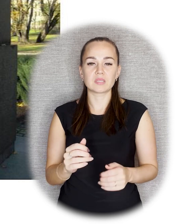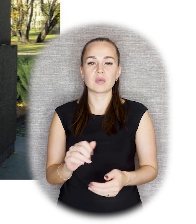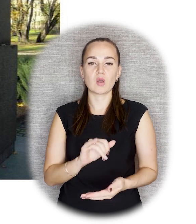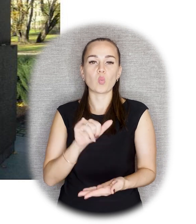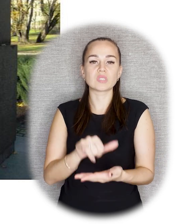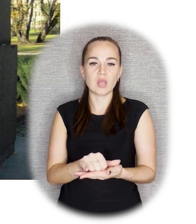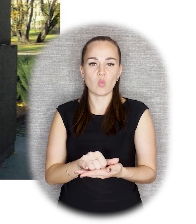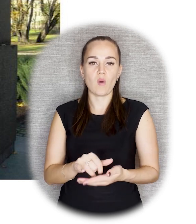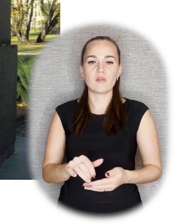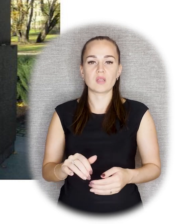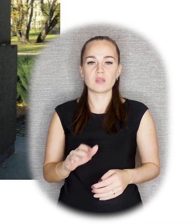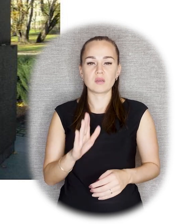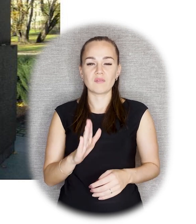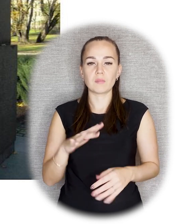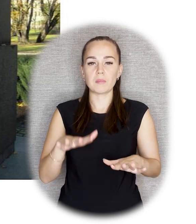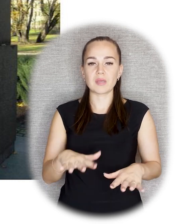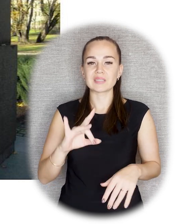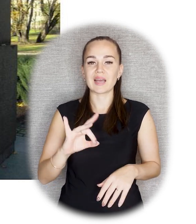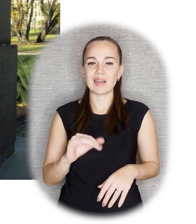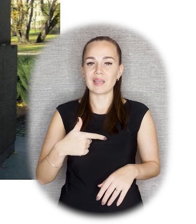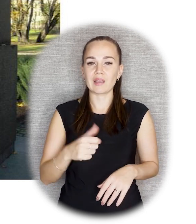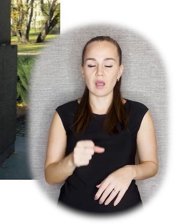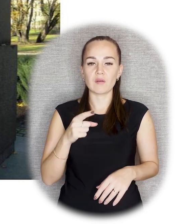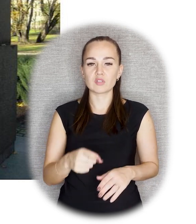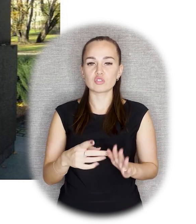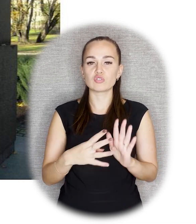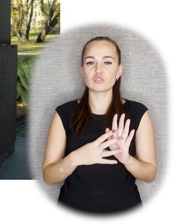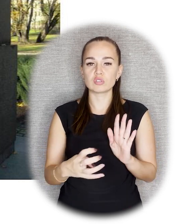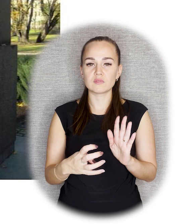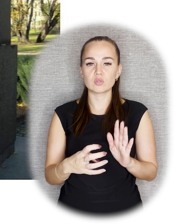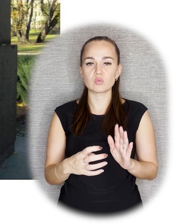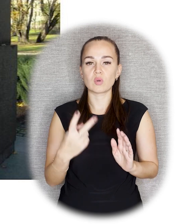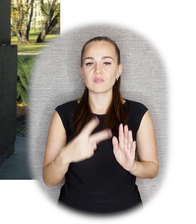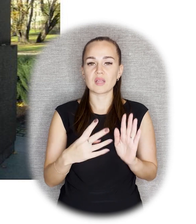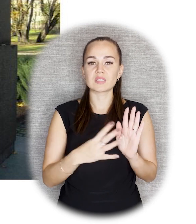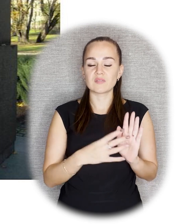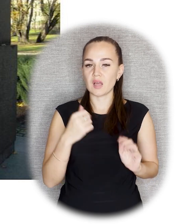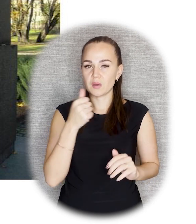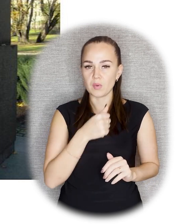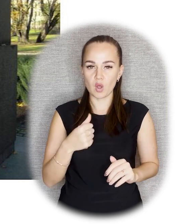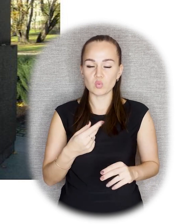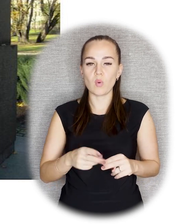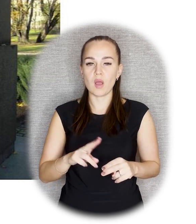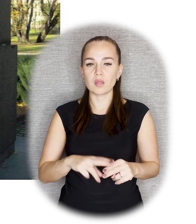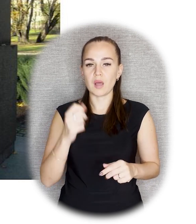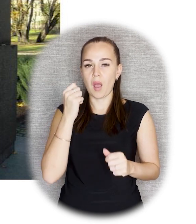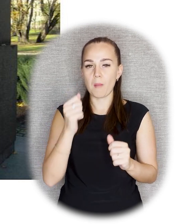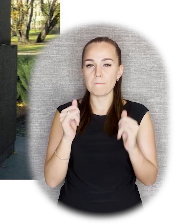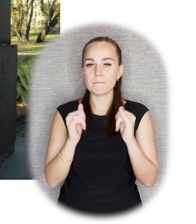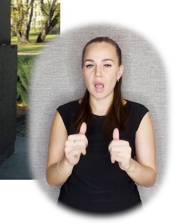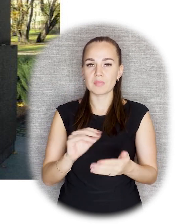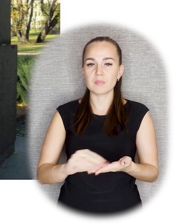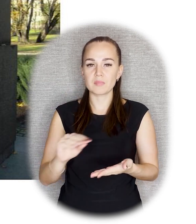памятник, установленный в Риге в 1929 году,